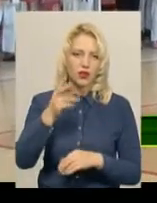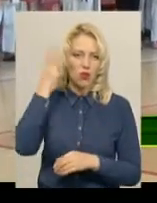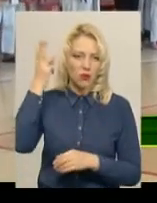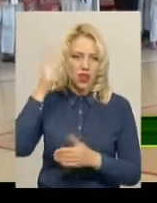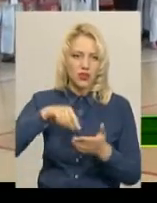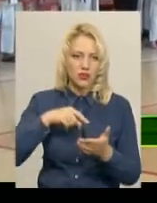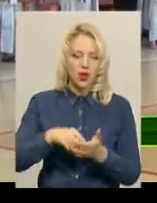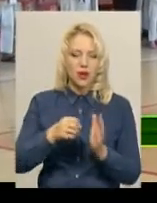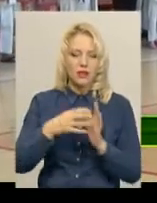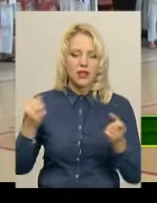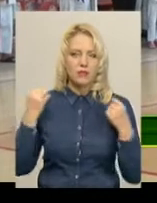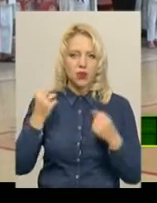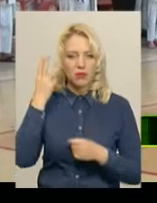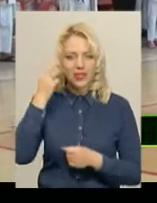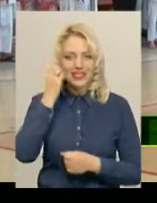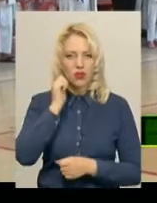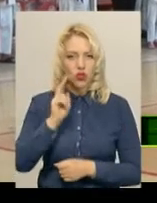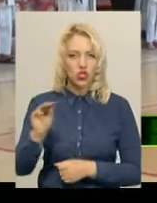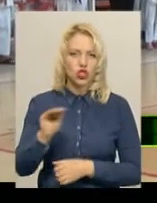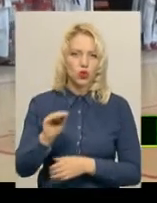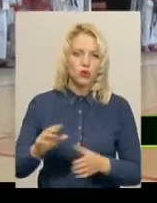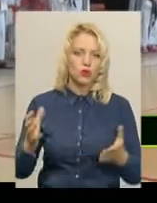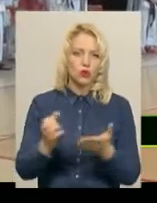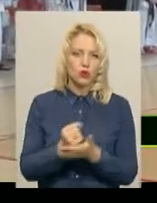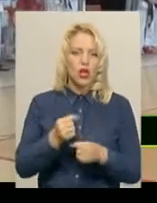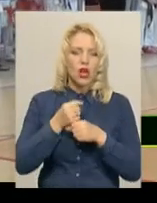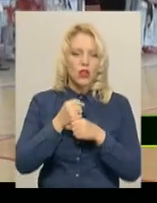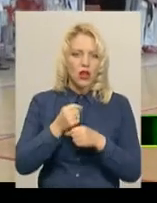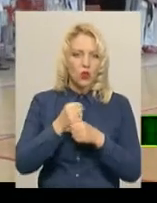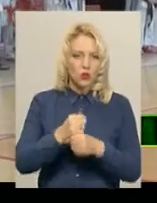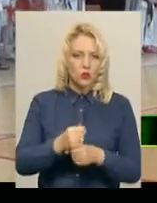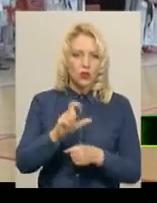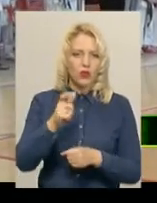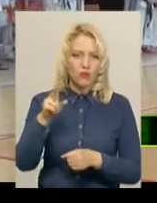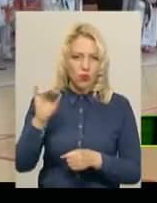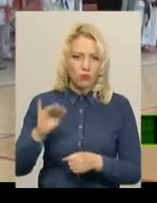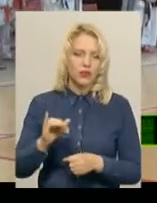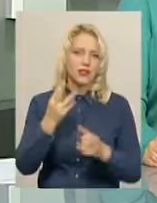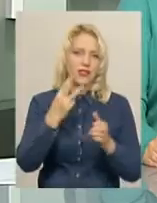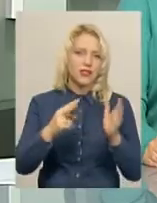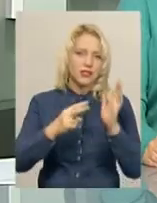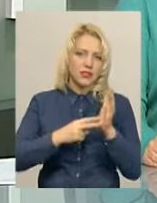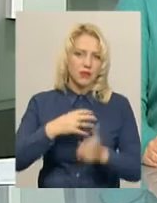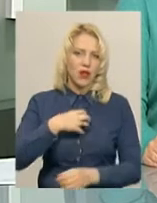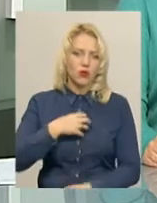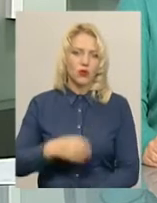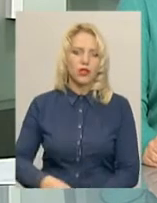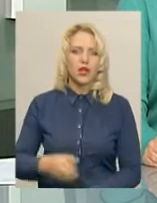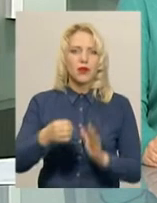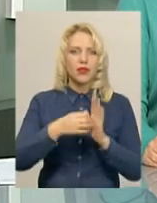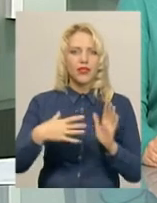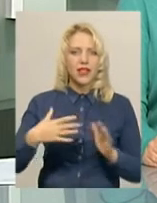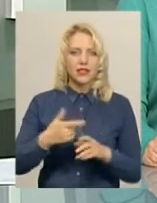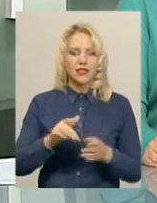спортсменів Хмельницького, Старокостянтинова та Житомира здобули на Кубку Європи з Консао 37 нагород. 15